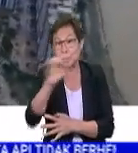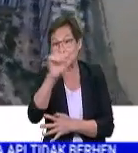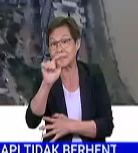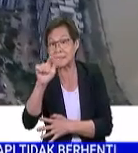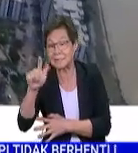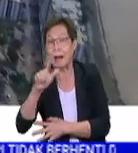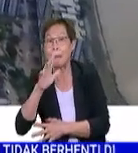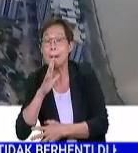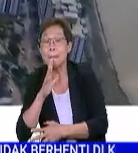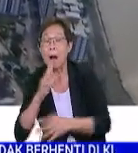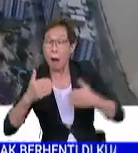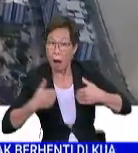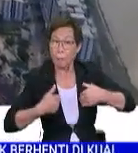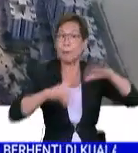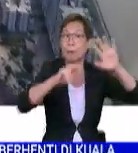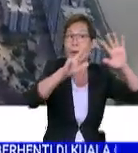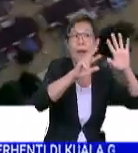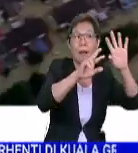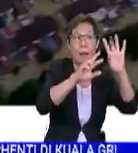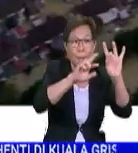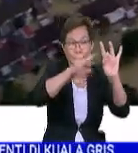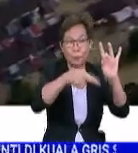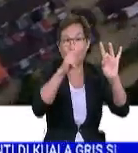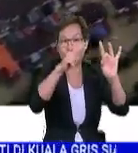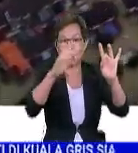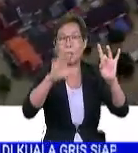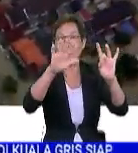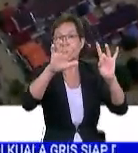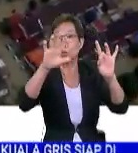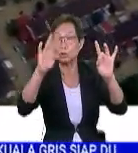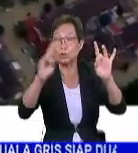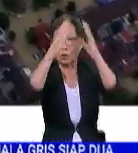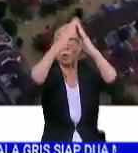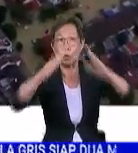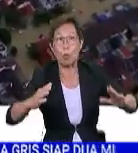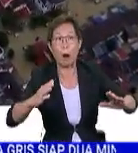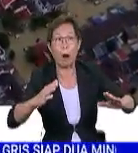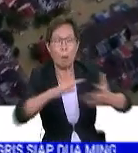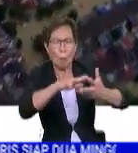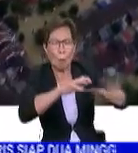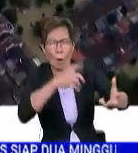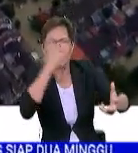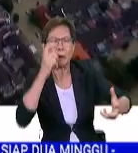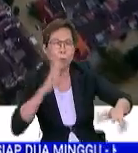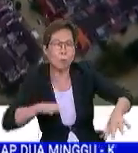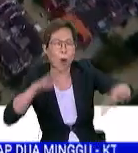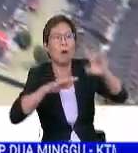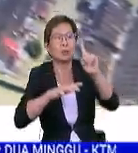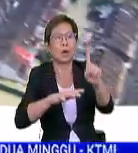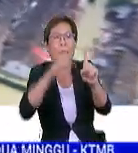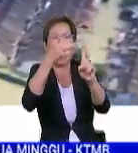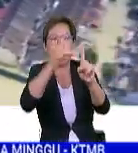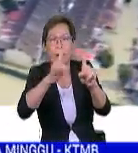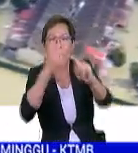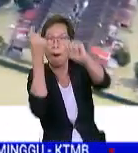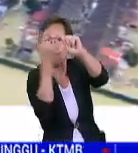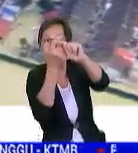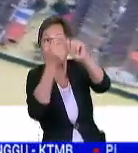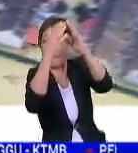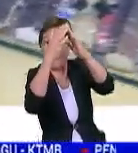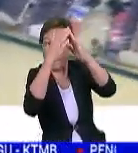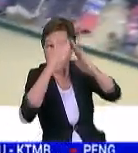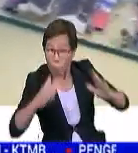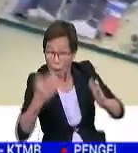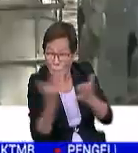Naina Marikan, terdapat 8,257 buah rumah terjejas banjir dengan 118 bagi pembinaan baharu